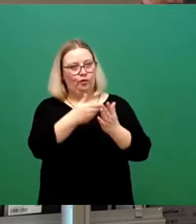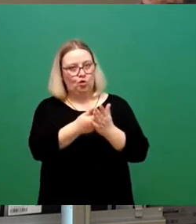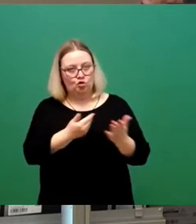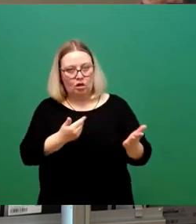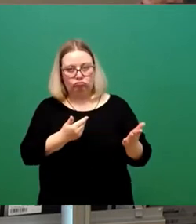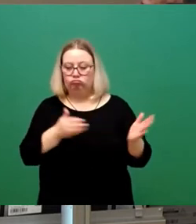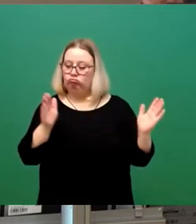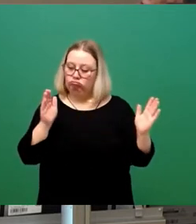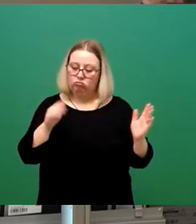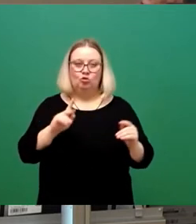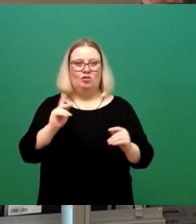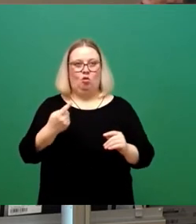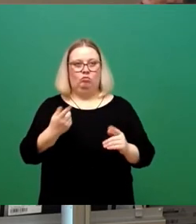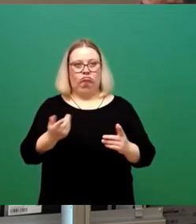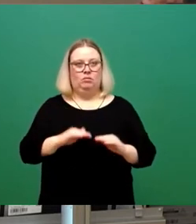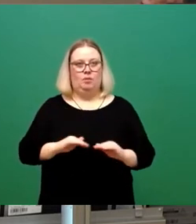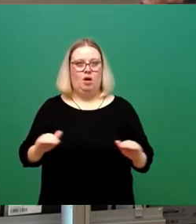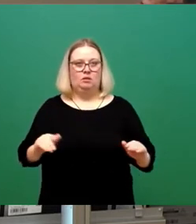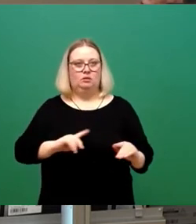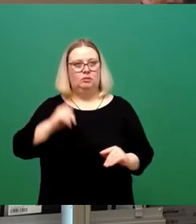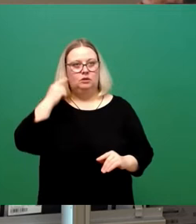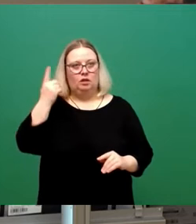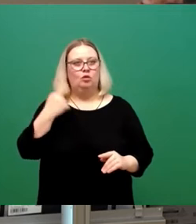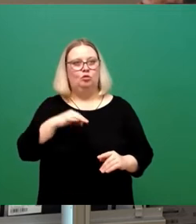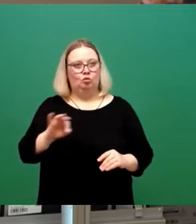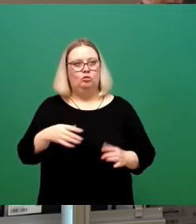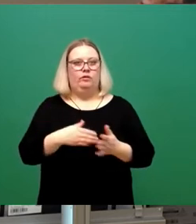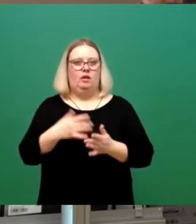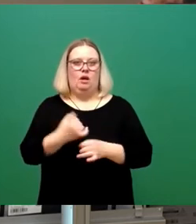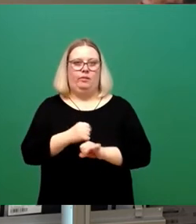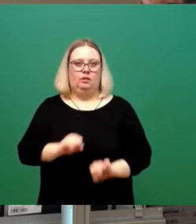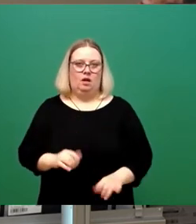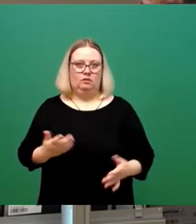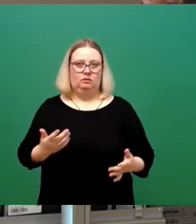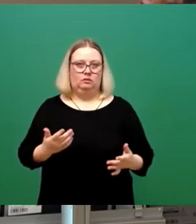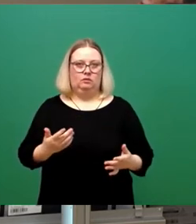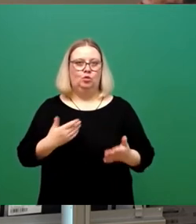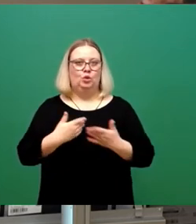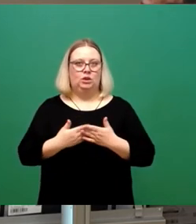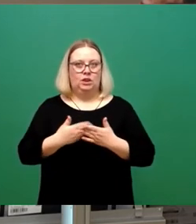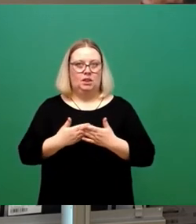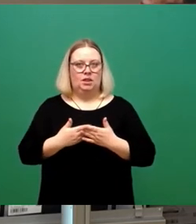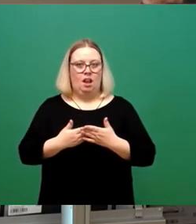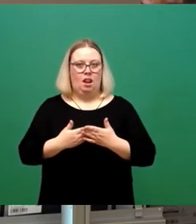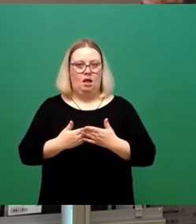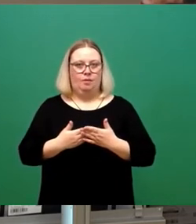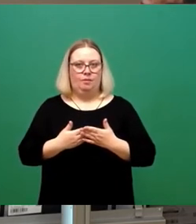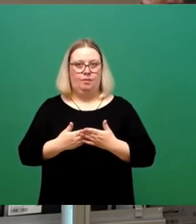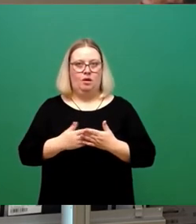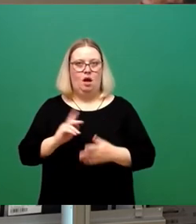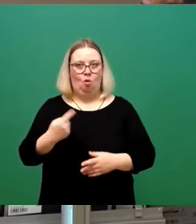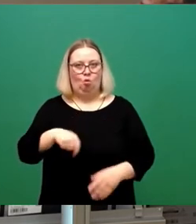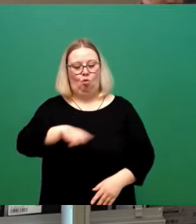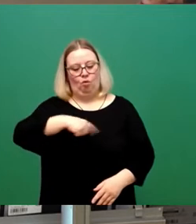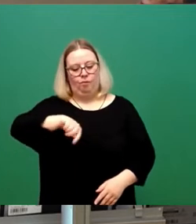Und auf der Basis, glaube ich, kann man gut weiterarbeiten. Deswegen ist auch die Zustimmung